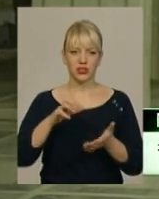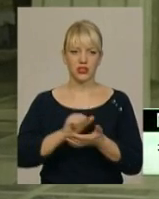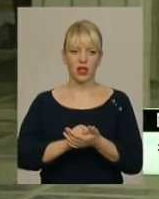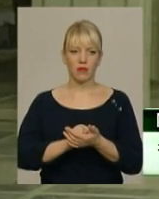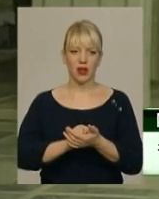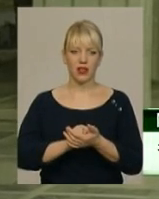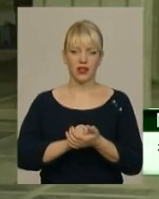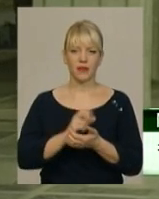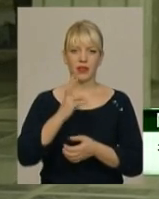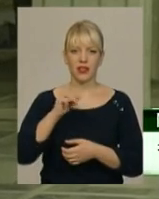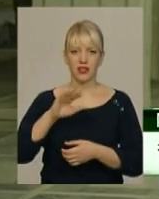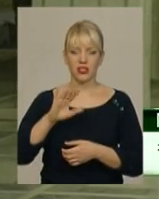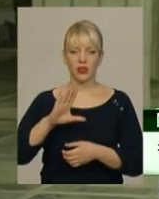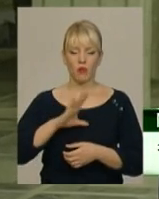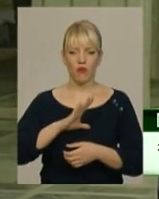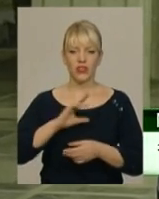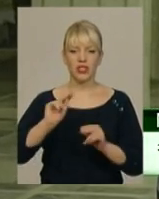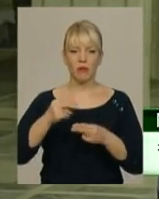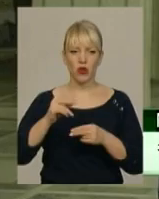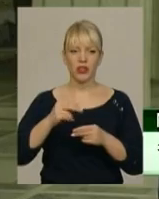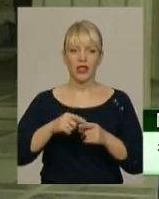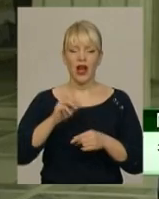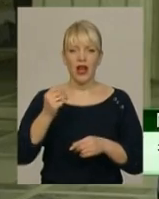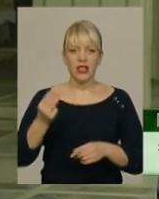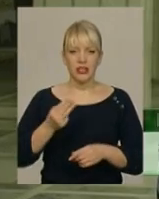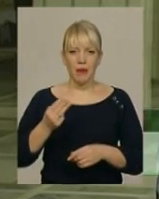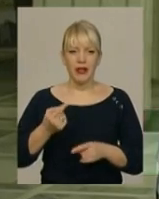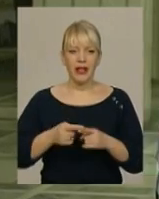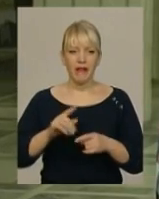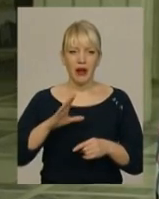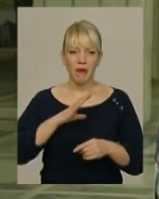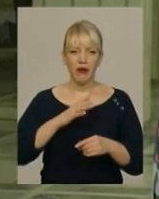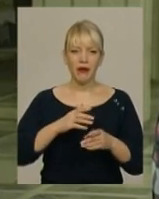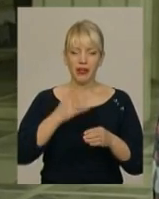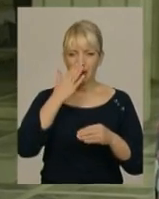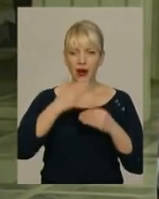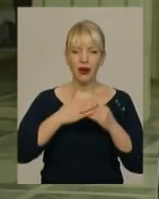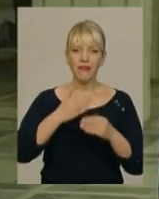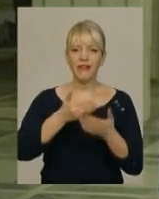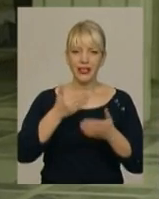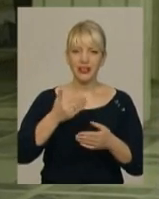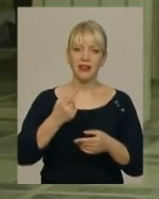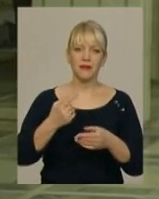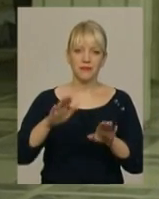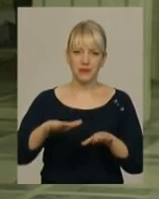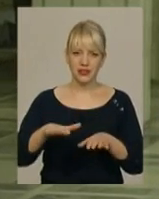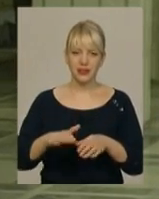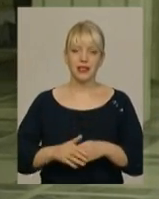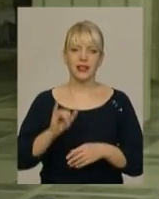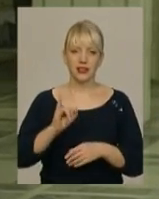не ті, він був чемпіоном, а Шепетівка зупинилась в кроку від призового місця.